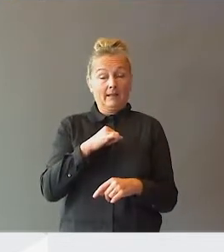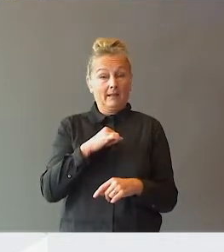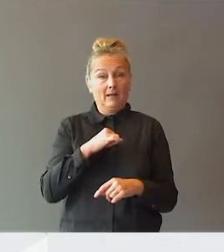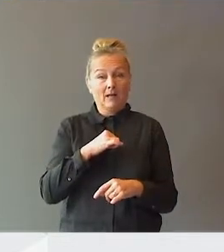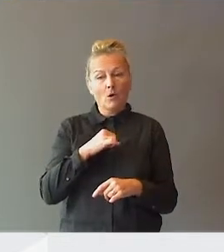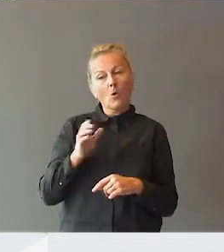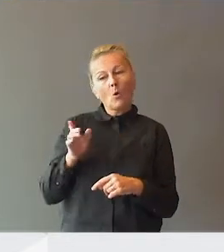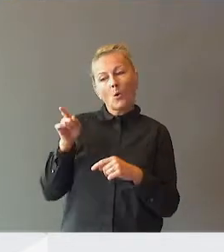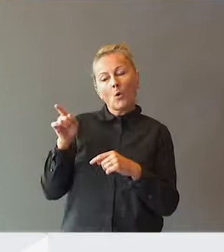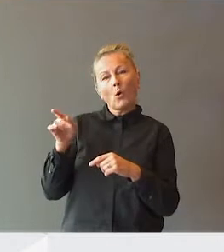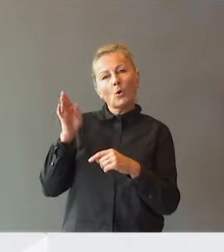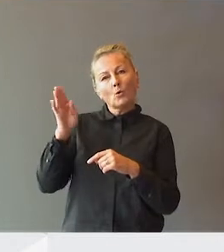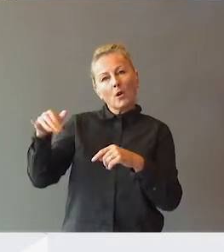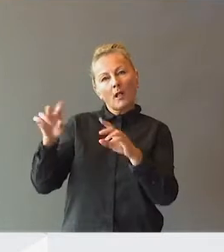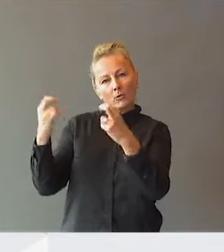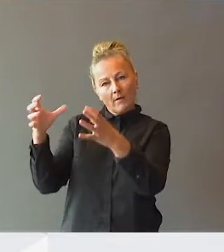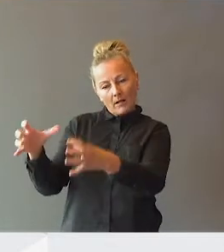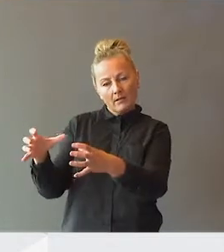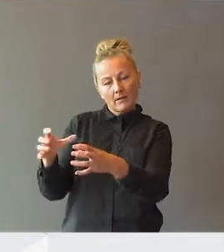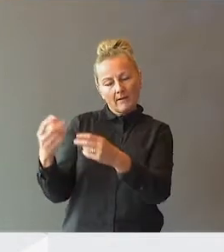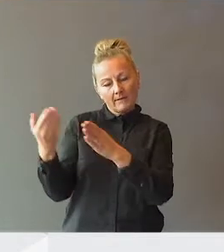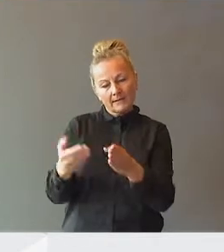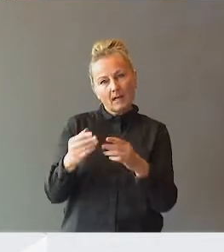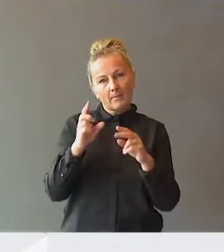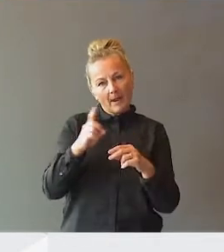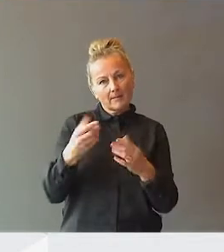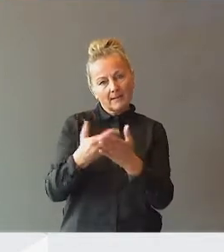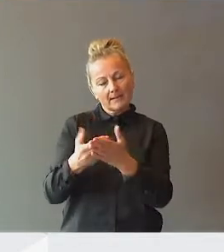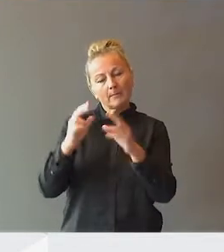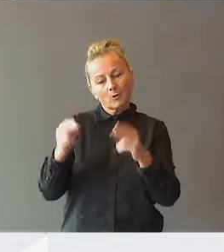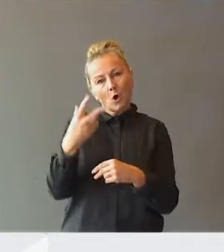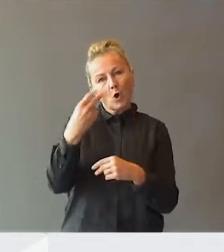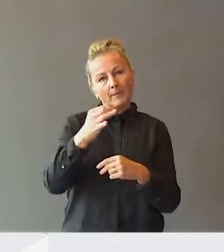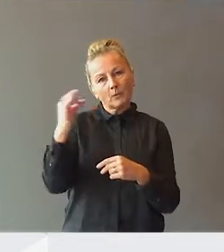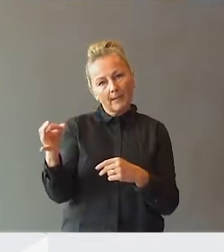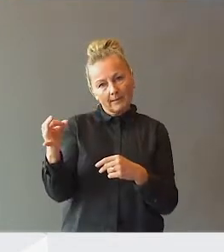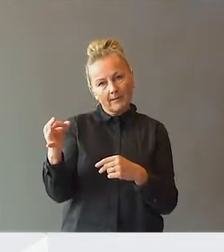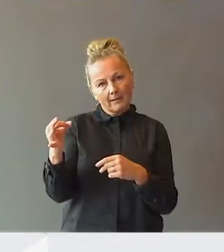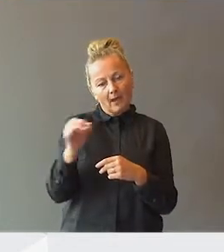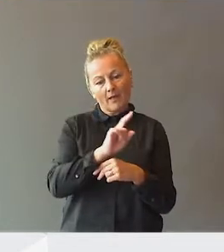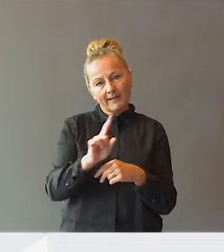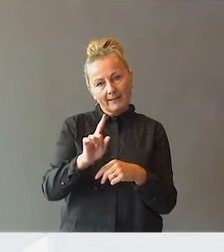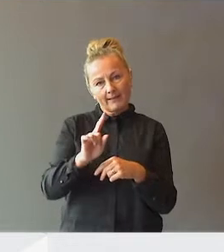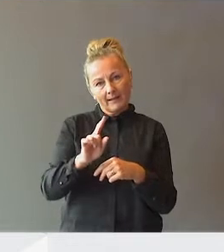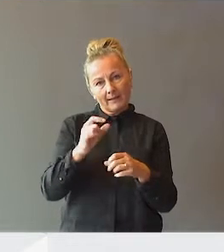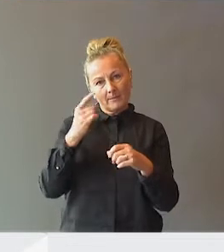igjen i. Og Nordalutvalget viser jo også at PP-tjenesten bruker 80 prosent av tiden sin på sakkyndighetsarbeid.